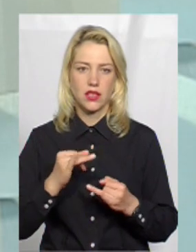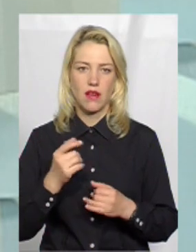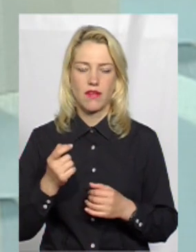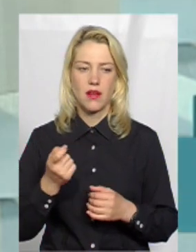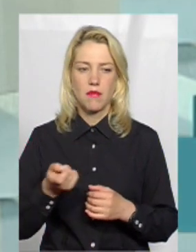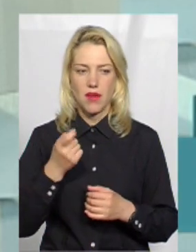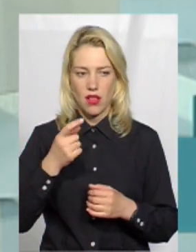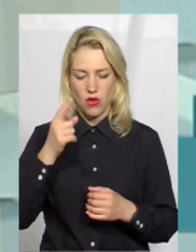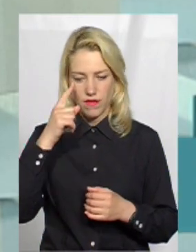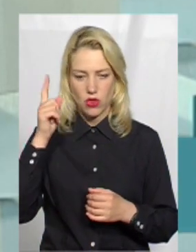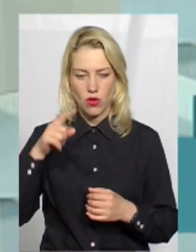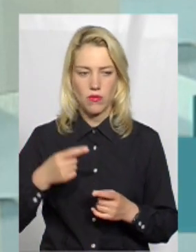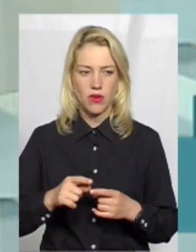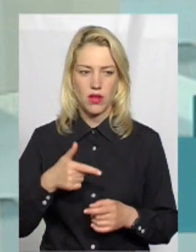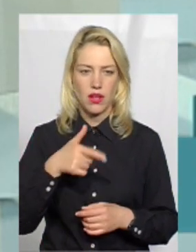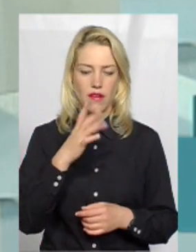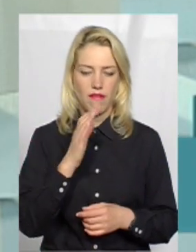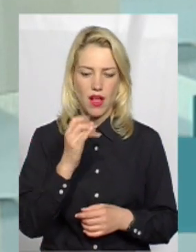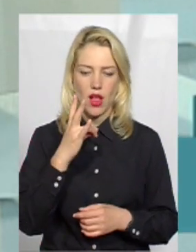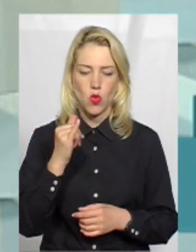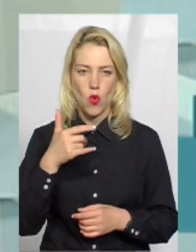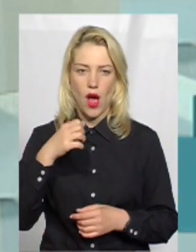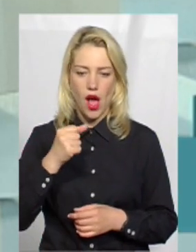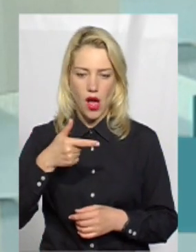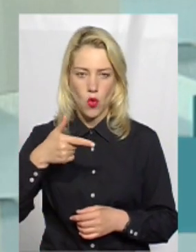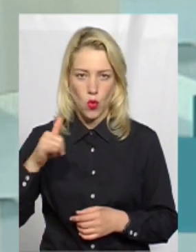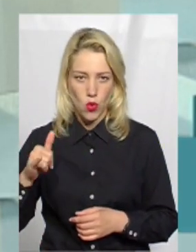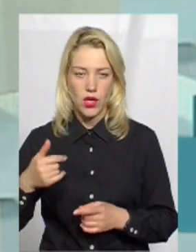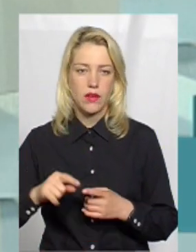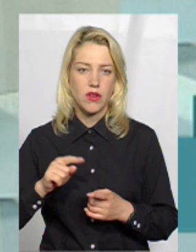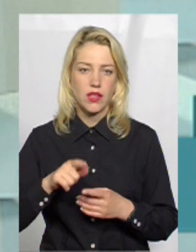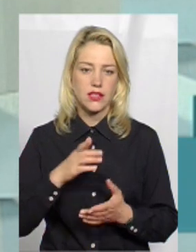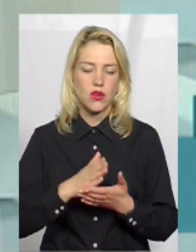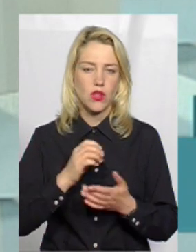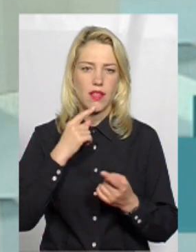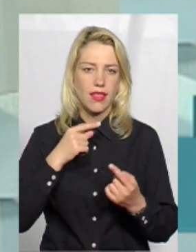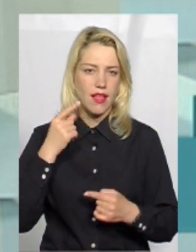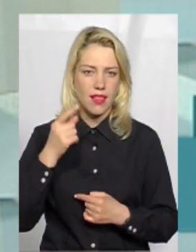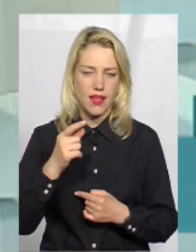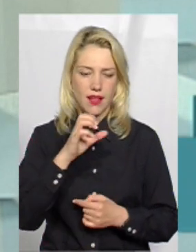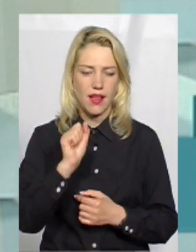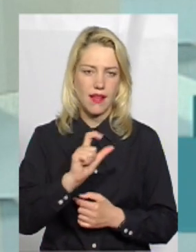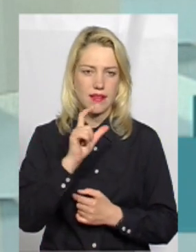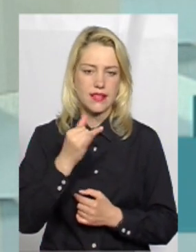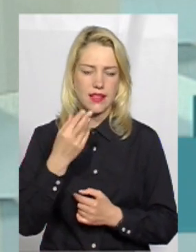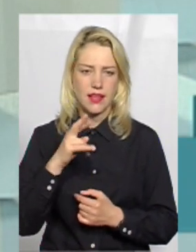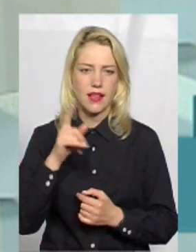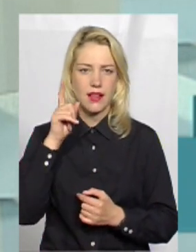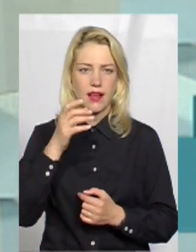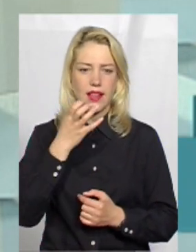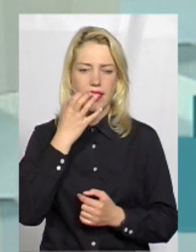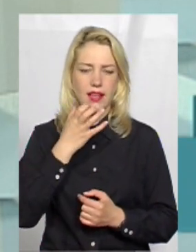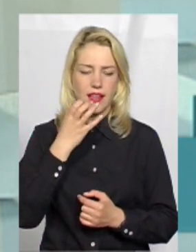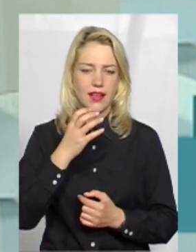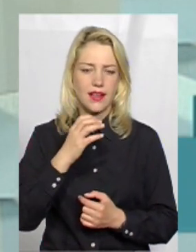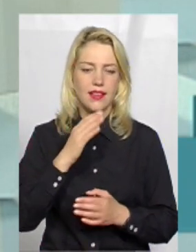відома комусь, називається вона Вануату. Вона розташована далеко за Азією, по суті, в Тихому океані, там живуть